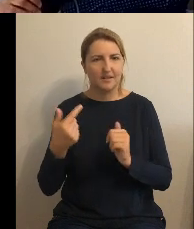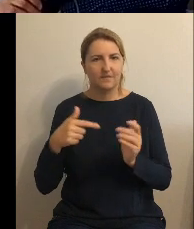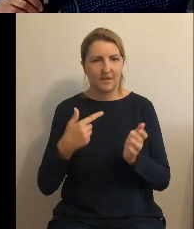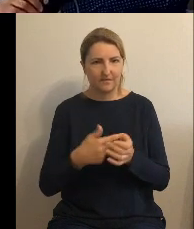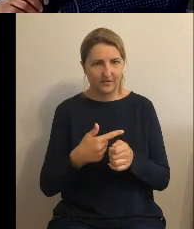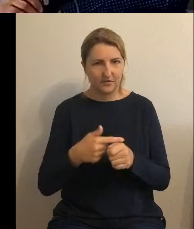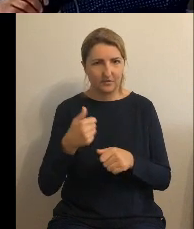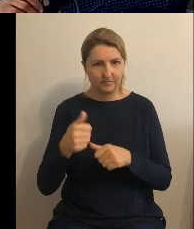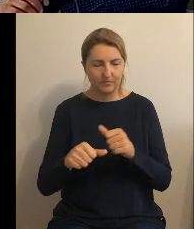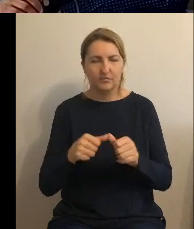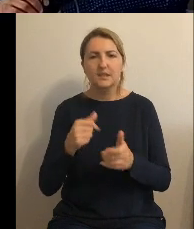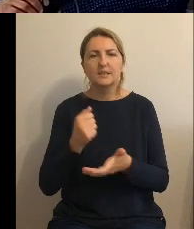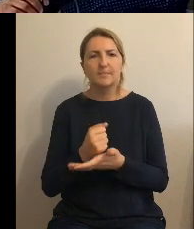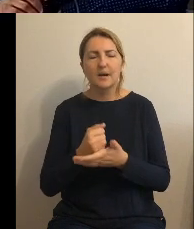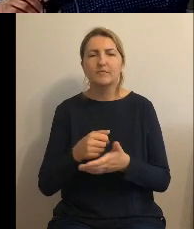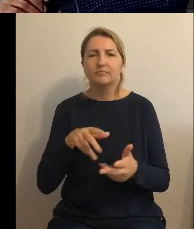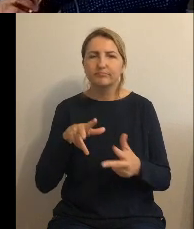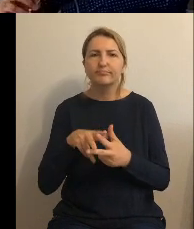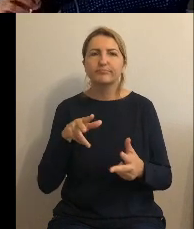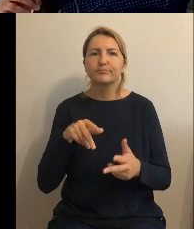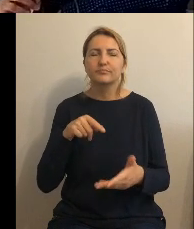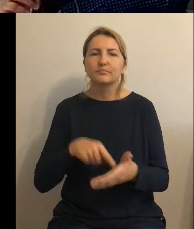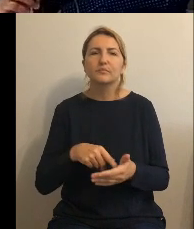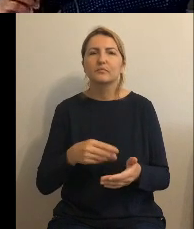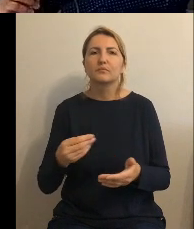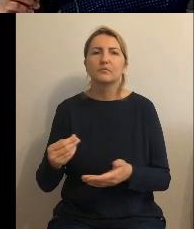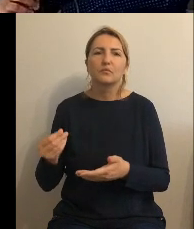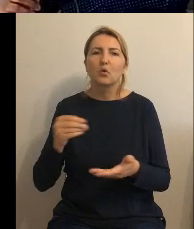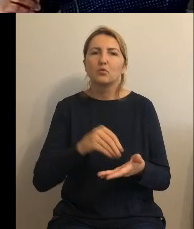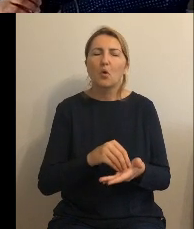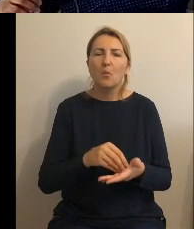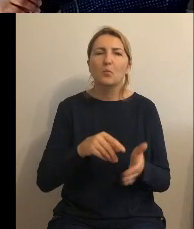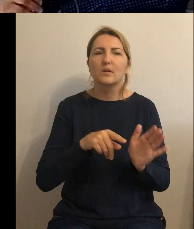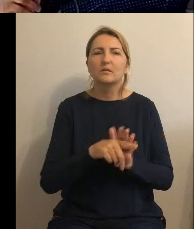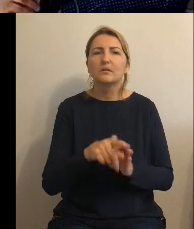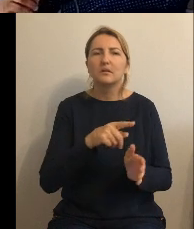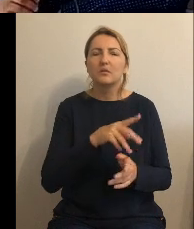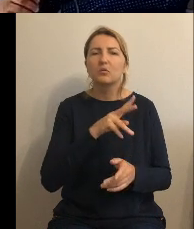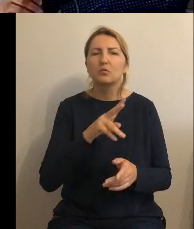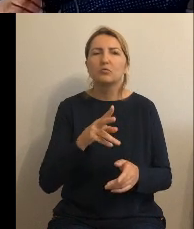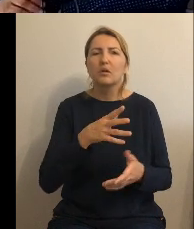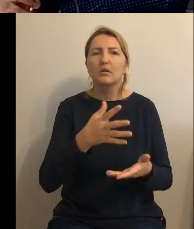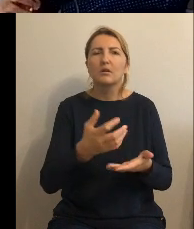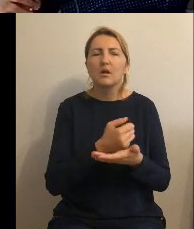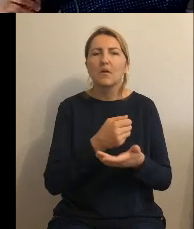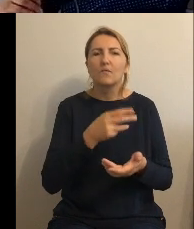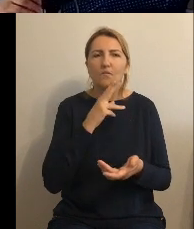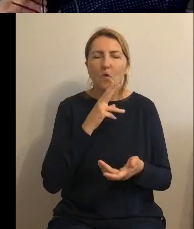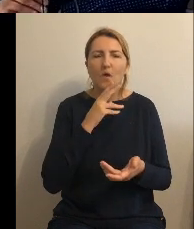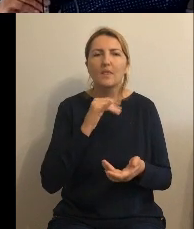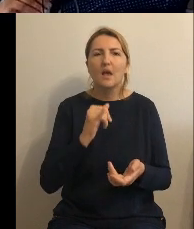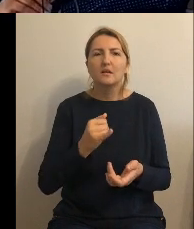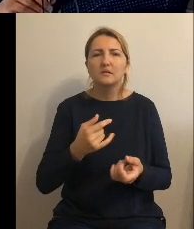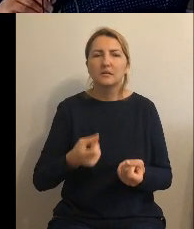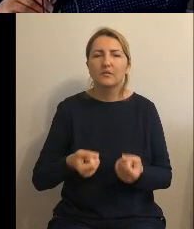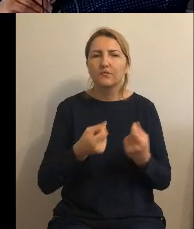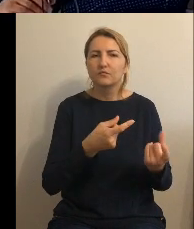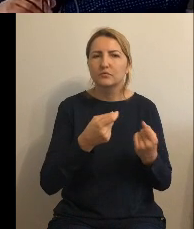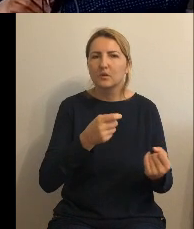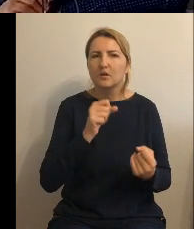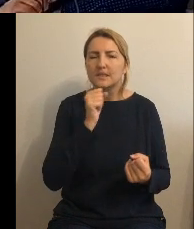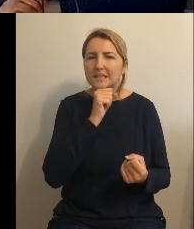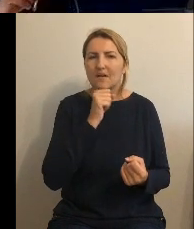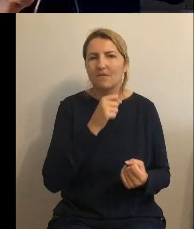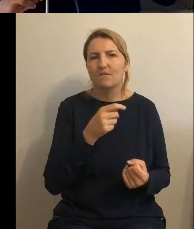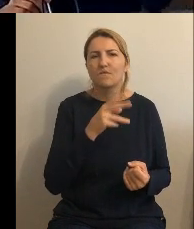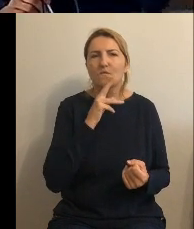dopłat dla taryfowych odbiorców usług zaopatrzenia w wodę i odprowadzania ścieków na okres trwania nowej taryfy obowiązującej